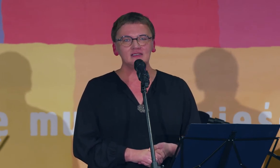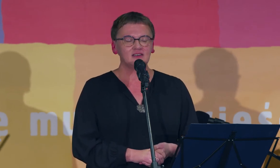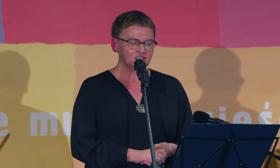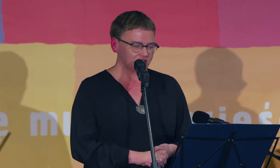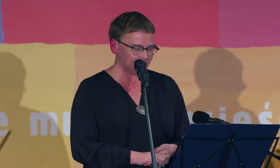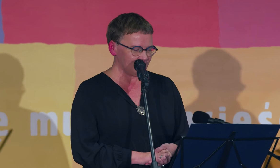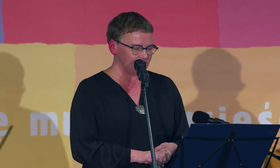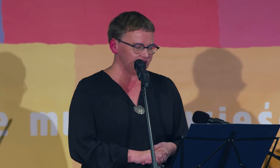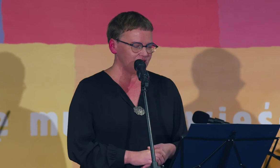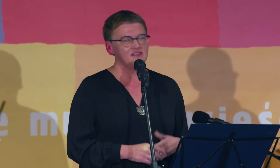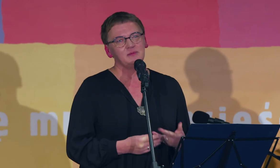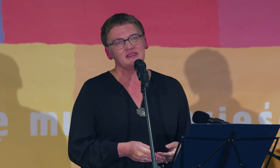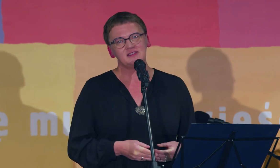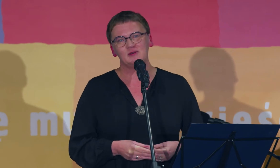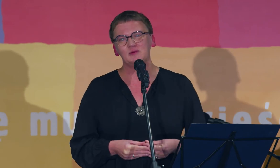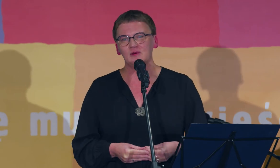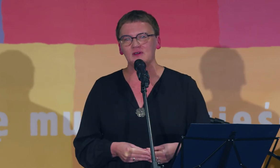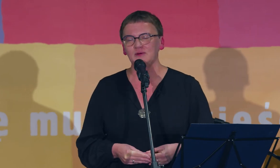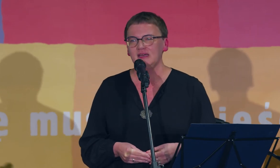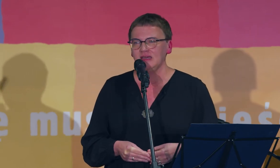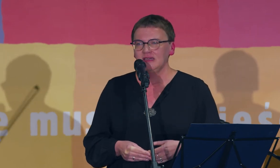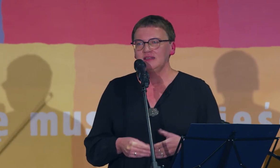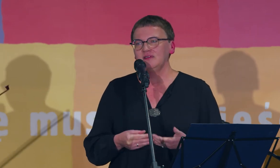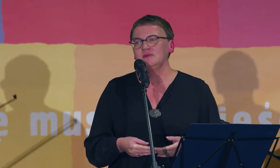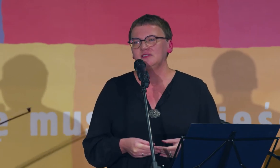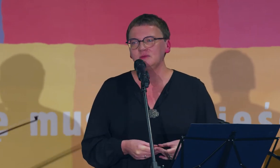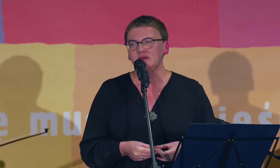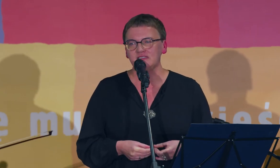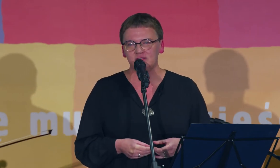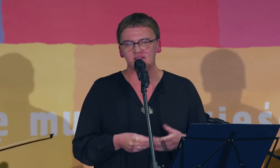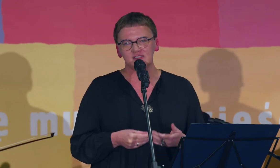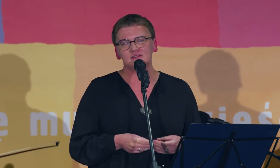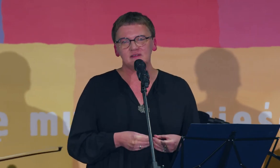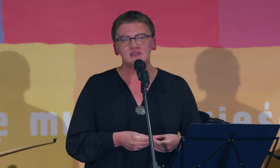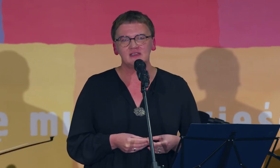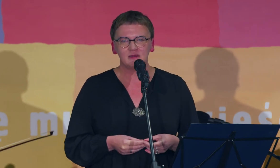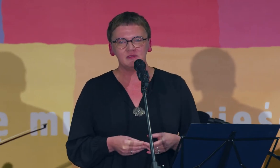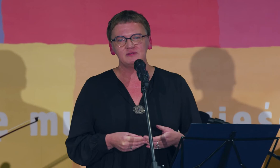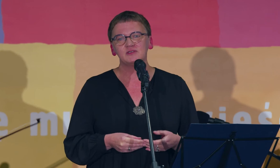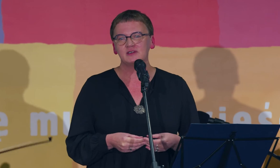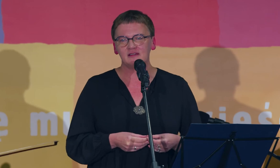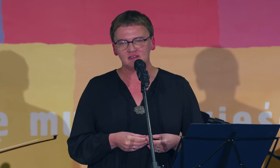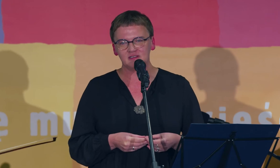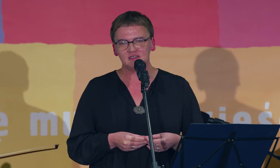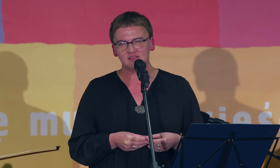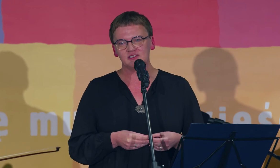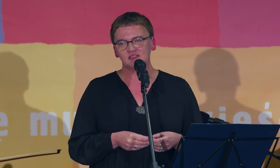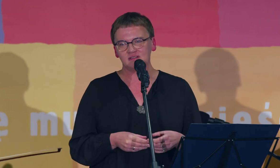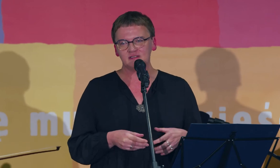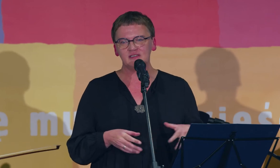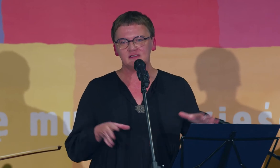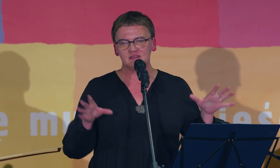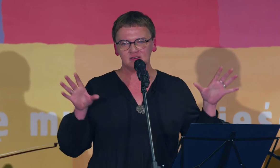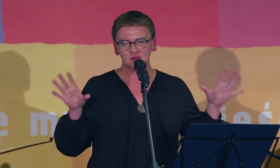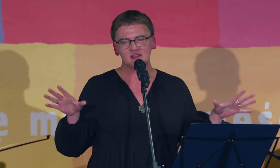Eliza Orzeszkowa idzie nad niemeńską łąką nie wiem czy państwa fascynowały tak jak mnie fotografie Elizy